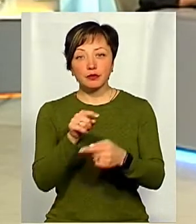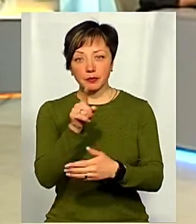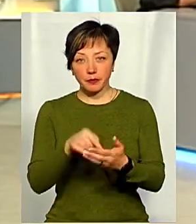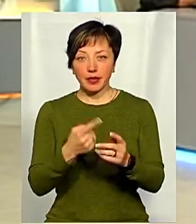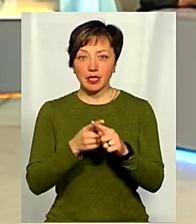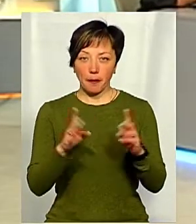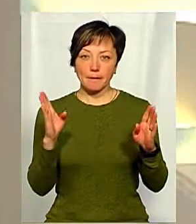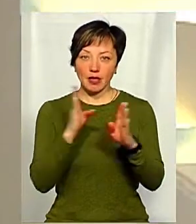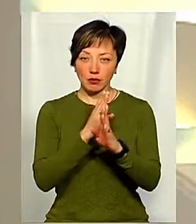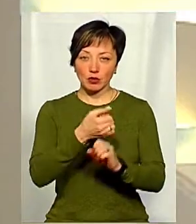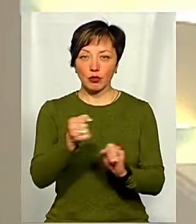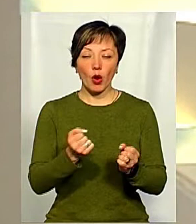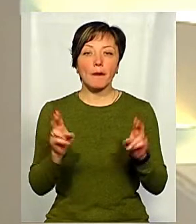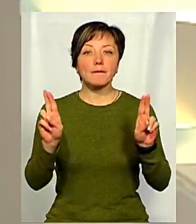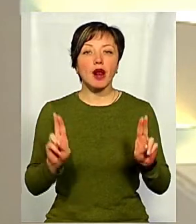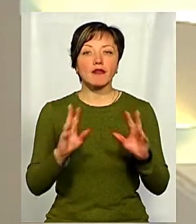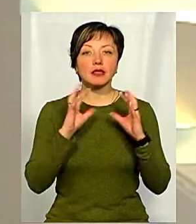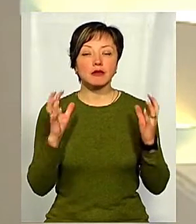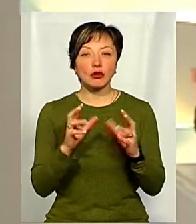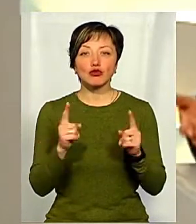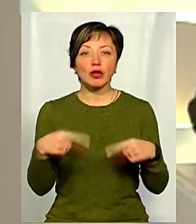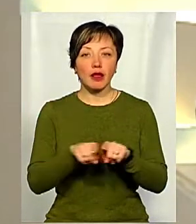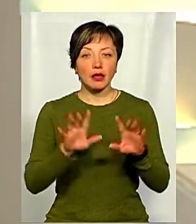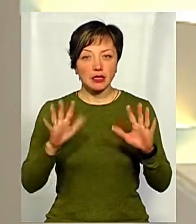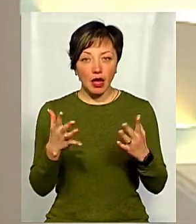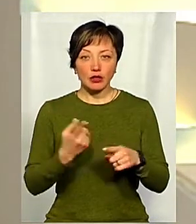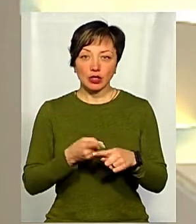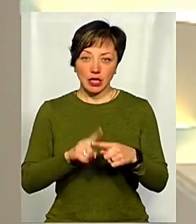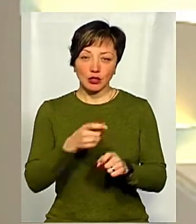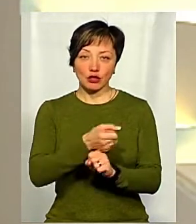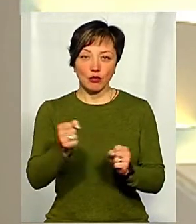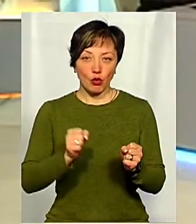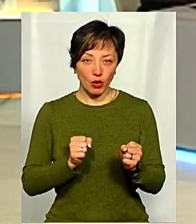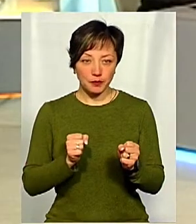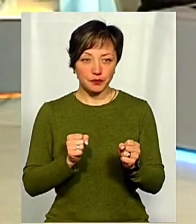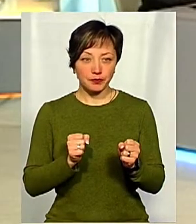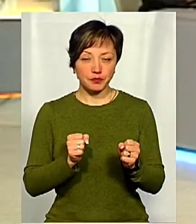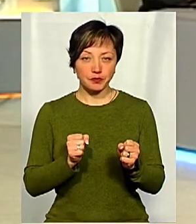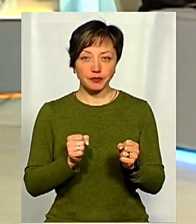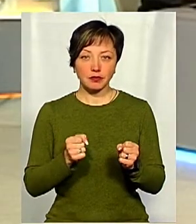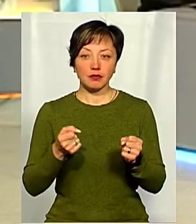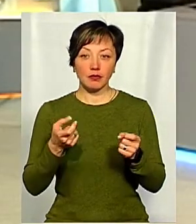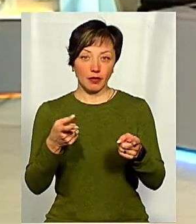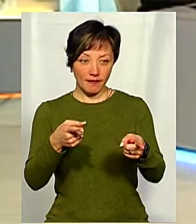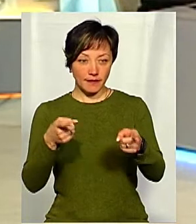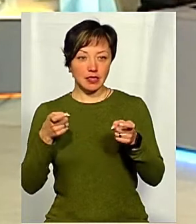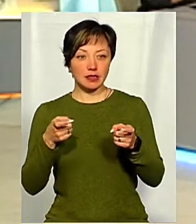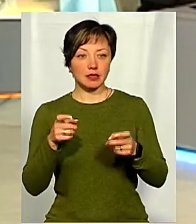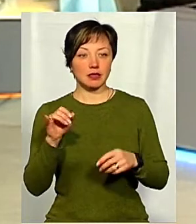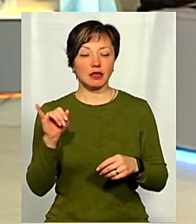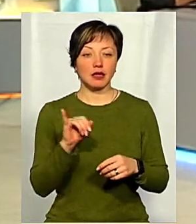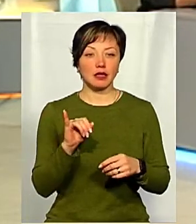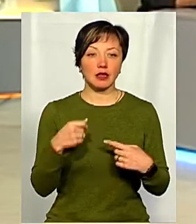пневматична зброя. Які правила її зберігання? Чому так сталося, що ця зброя вистрілила і